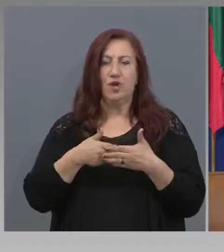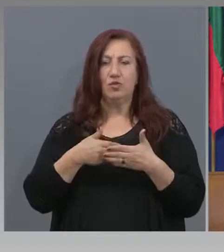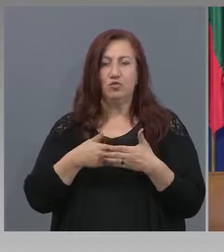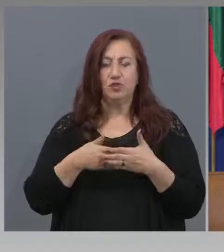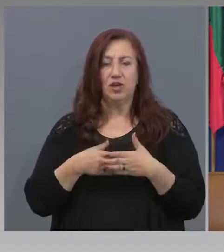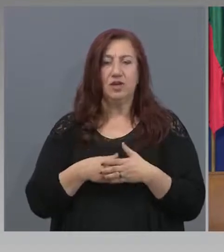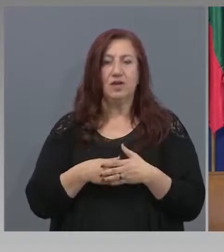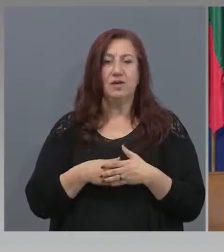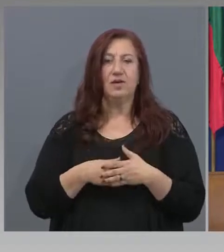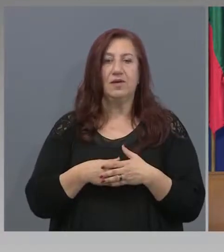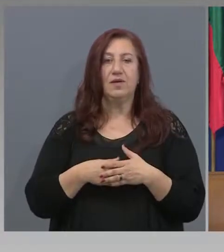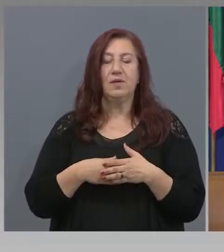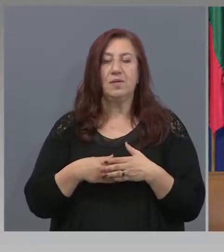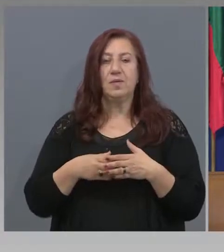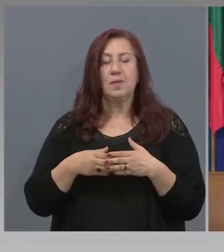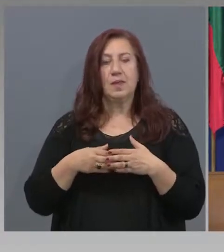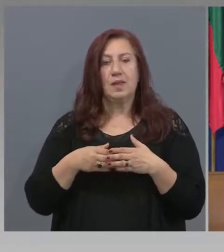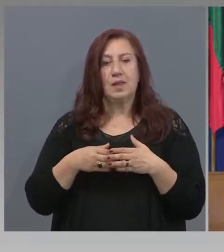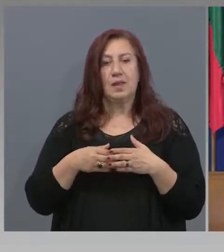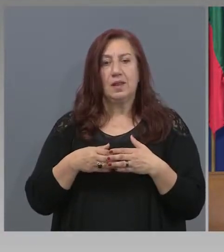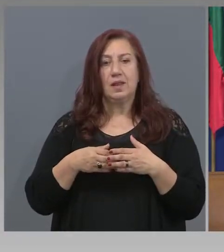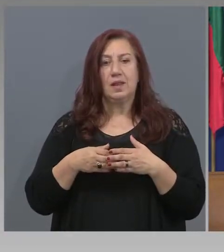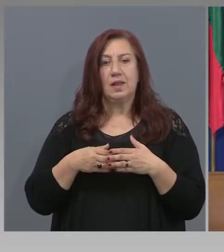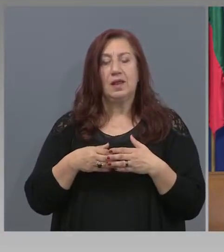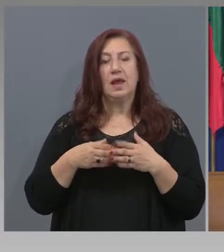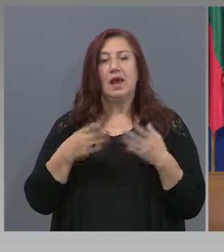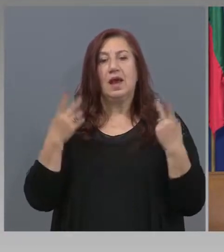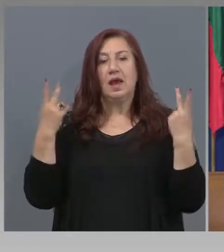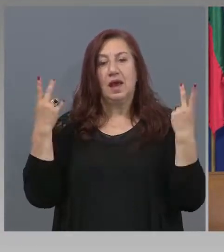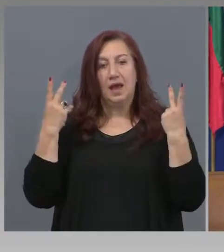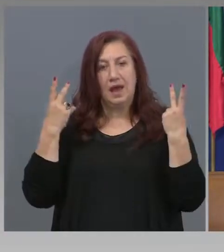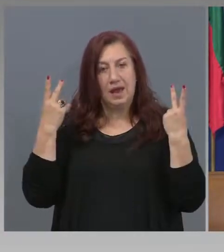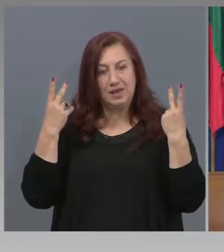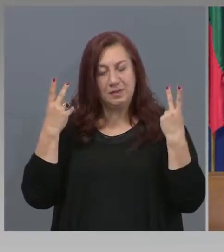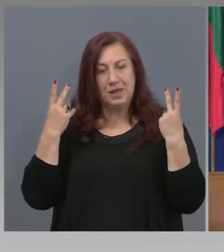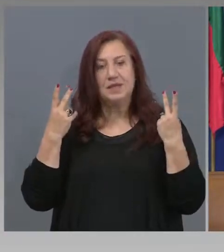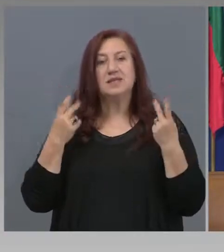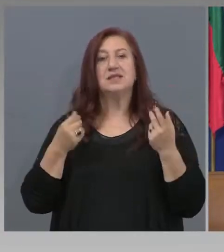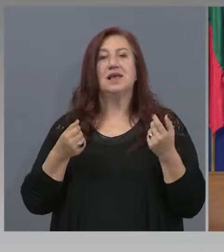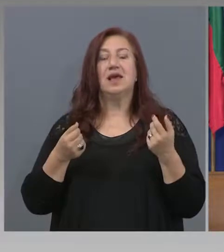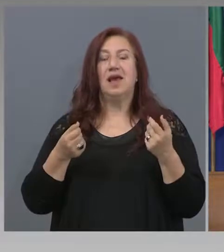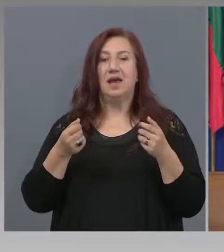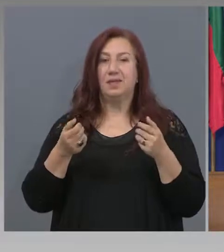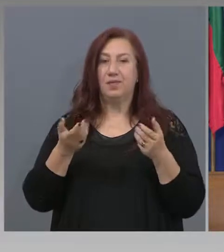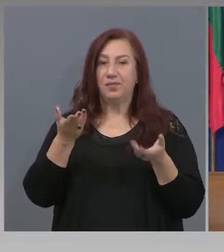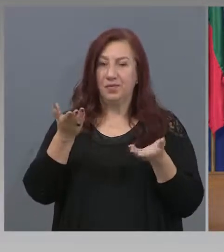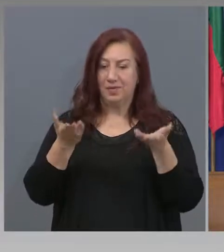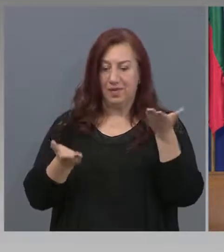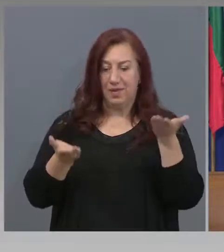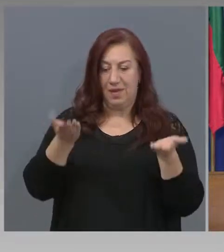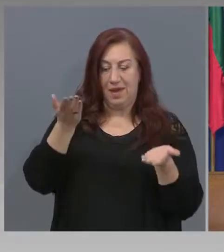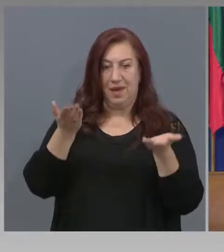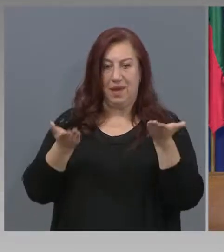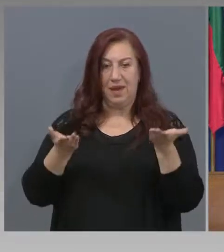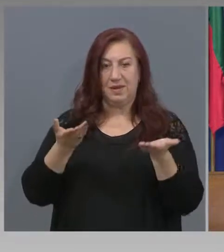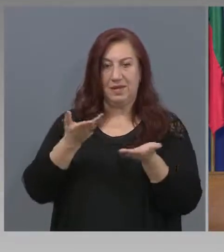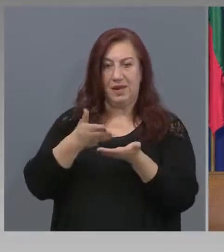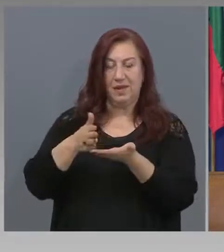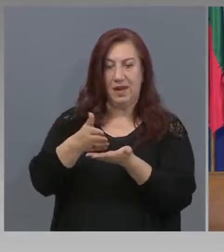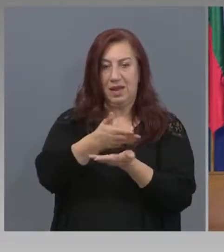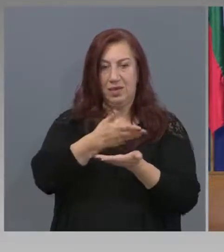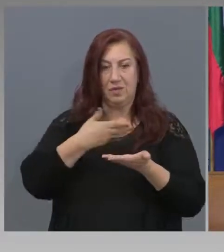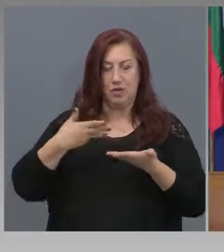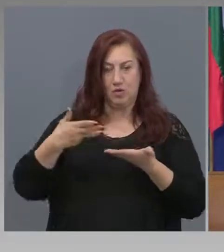мисля, че никога от колегите няма подобно намерение. Разбира се, разликата между нас и всички останали, които правят